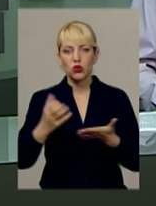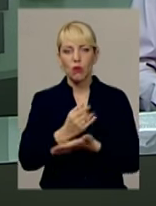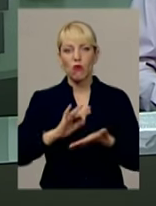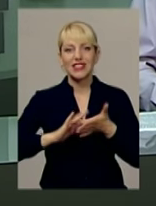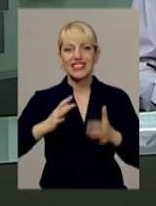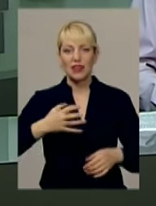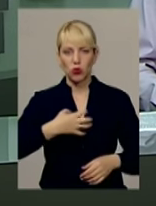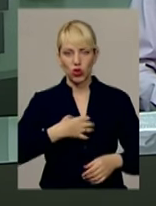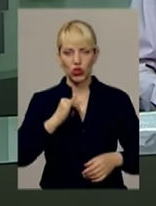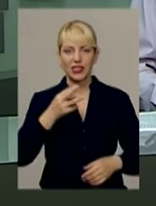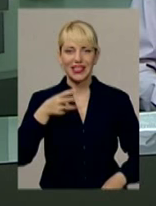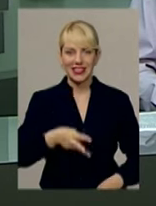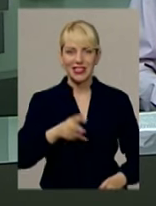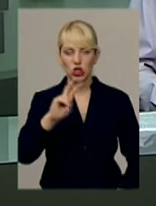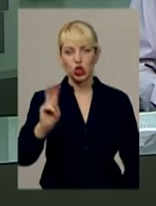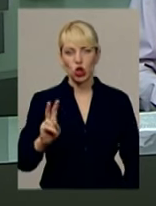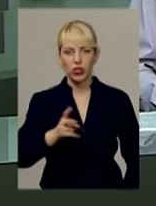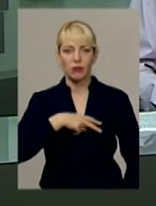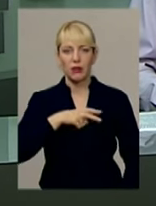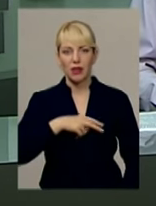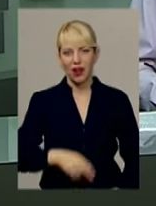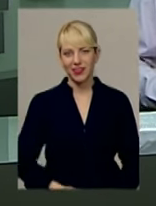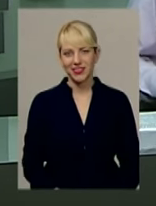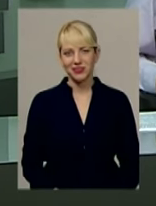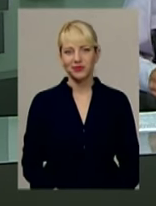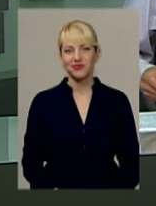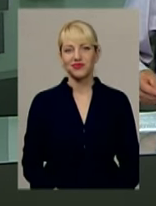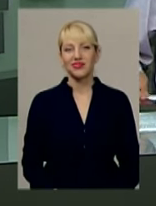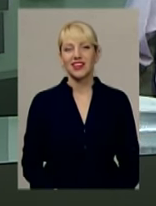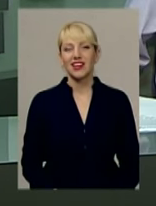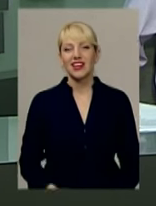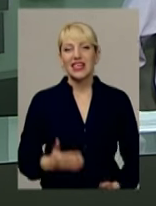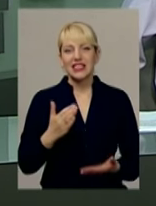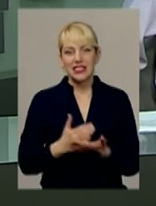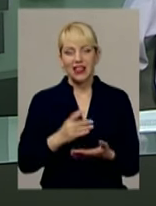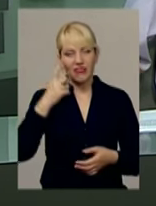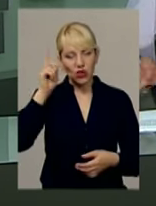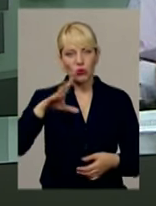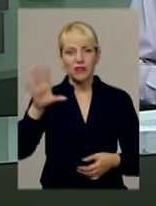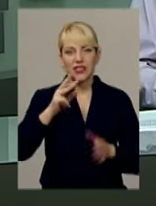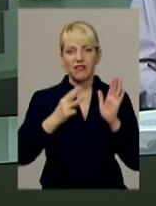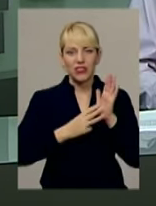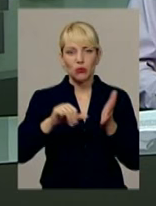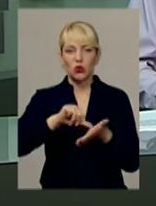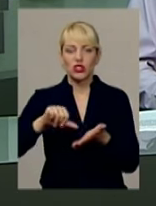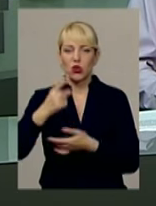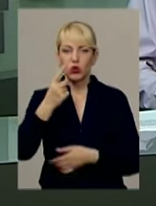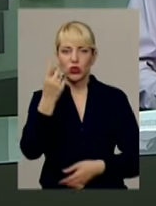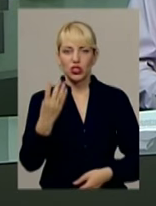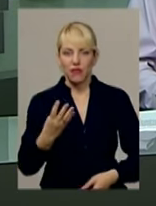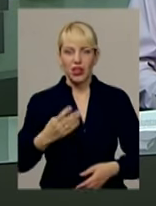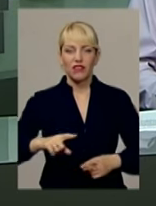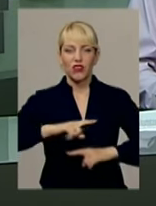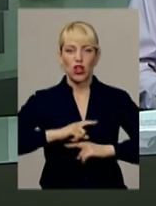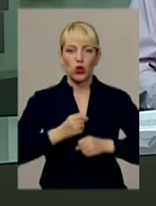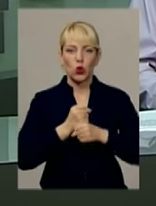нагороду та три тисячі доларів преміальних. Стали відомі усі вісім учасників однієї четвертої фіналу